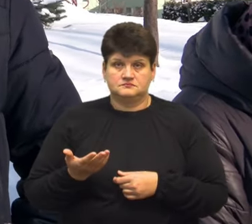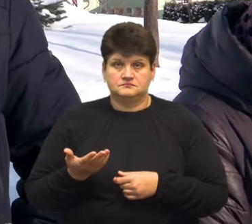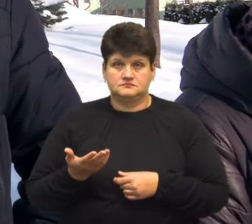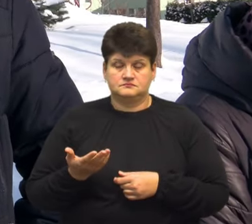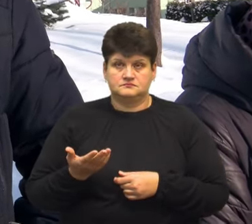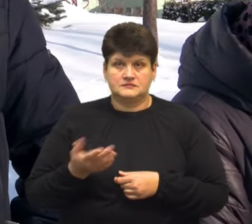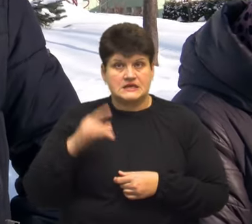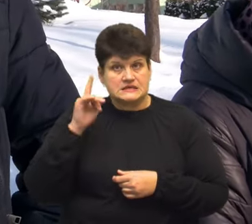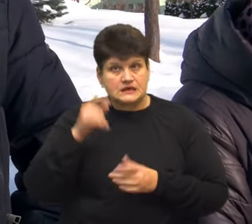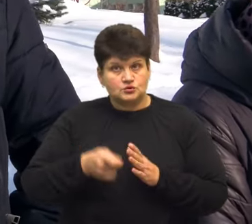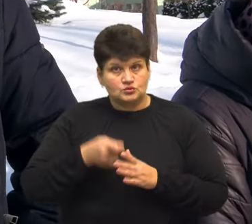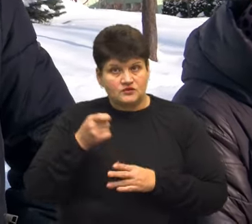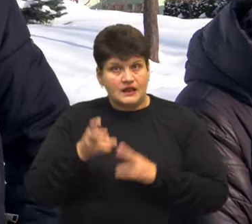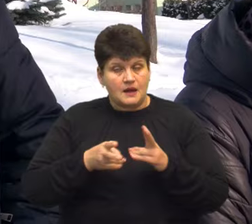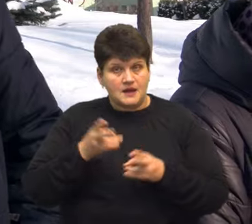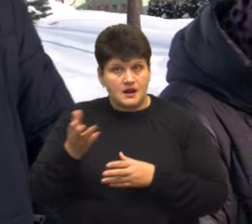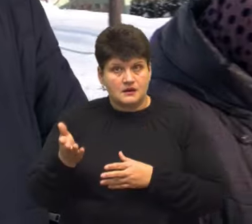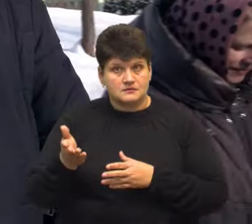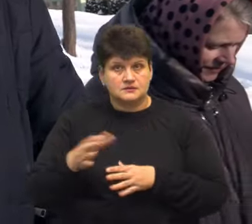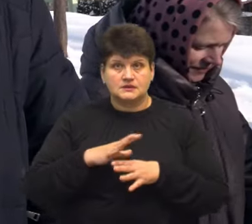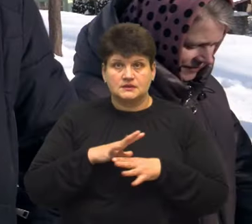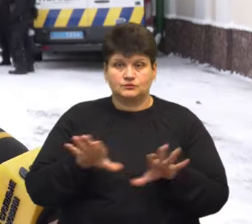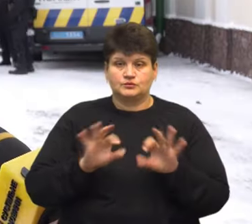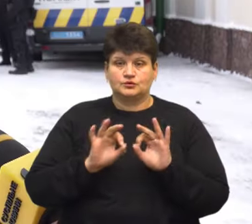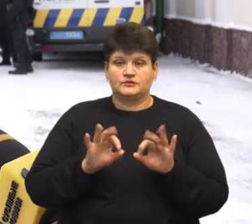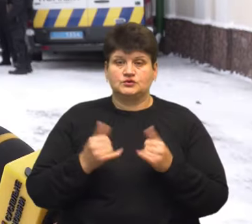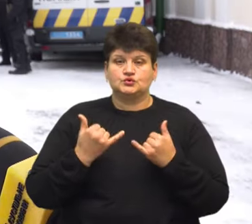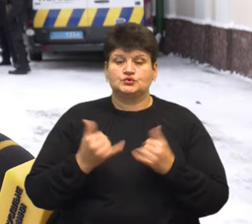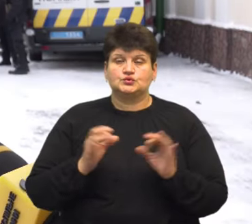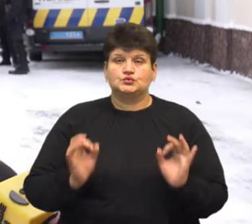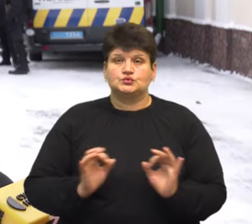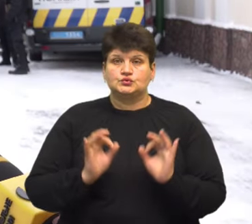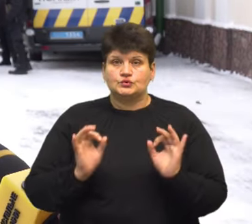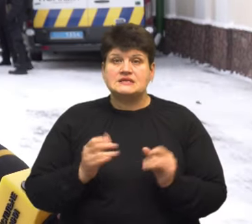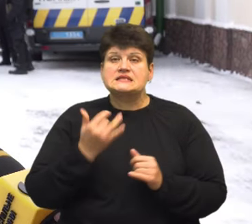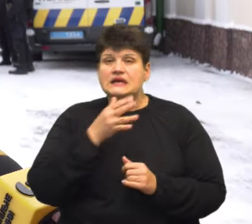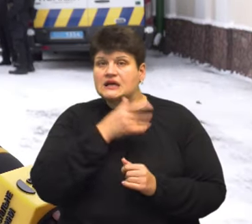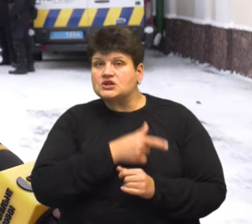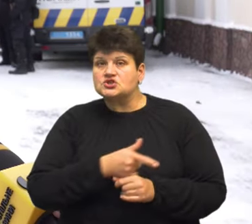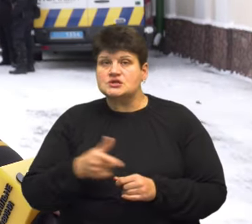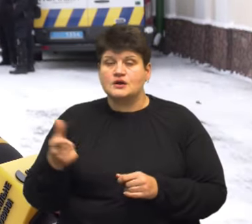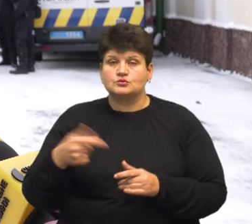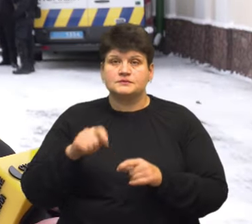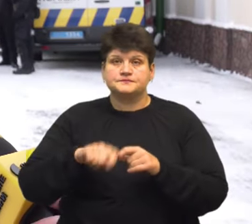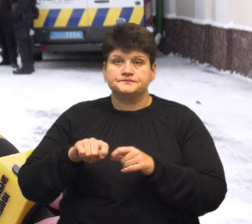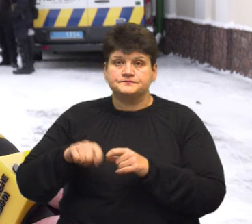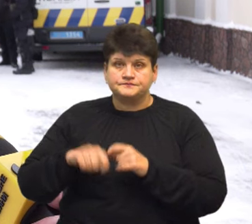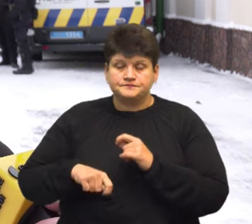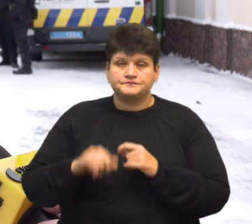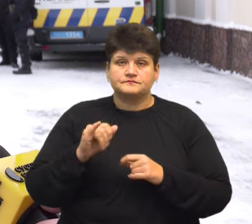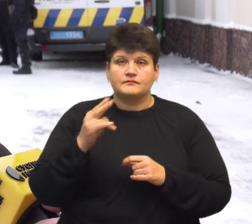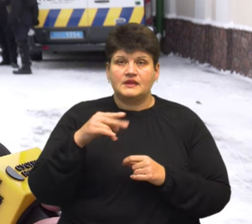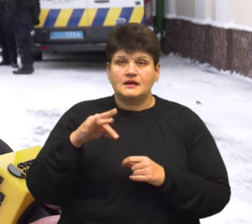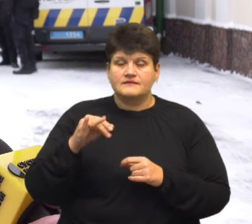Знаю, що подавали апеляцію. Не будемо нічого коментувати сьогодні. Скільки часу триватиме інвентаризація, Ігор Деревінський